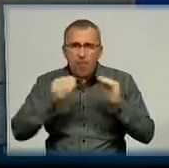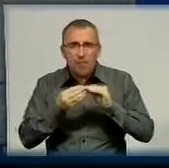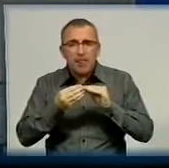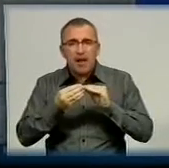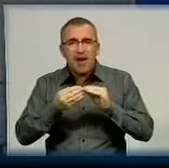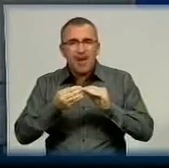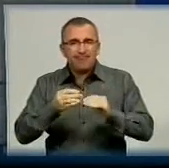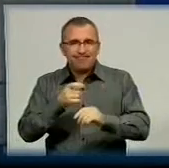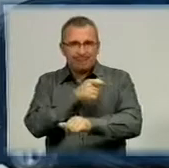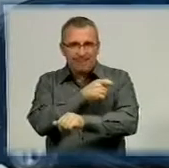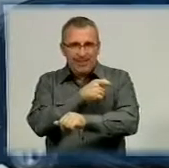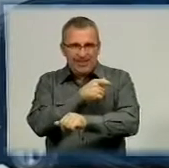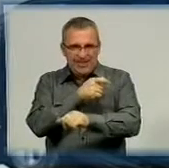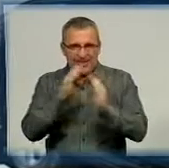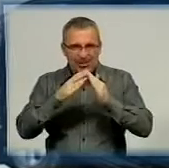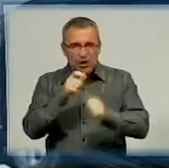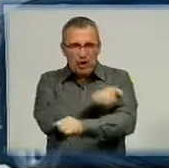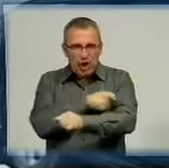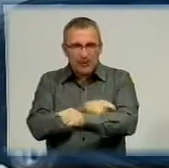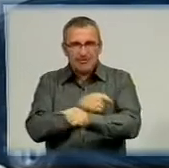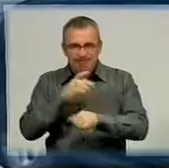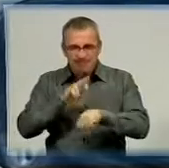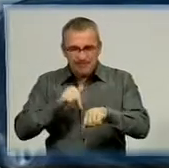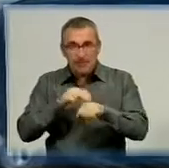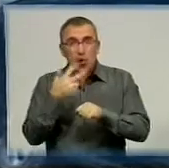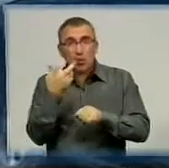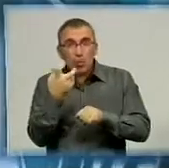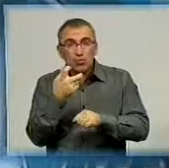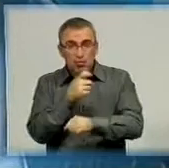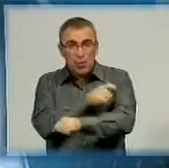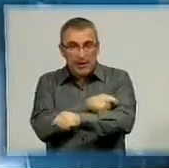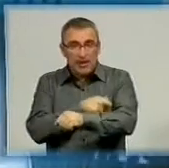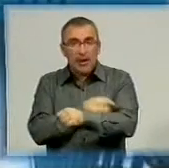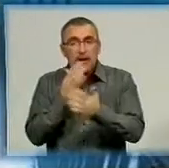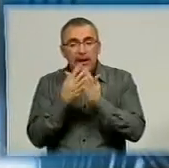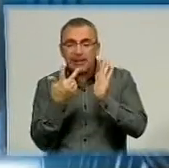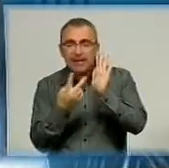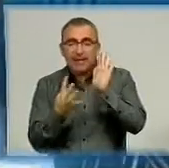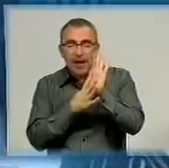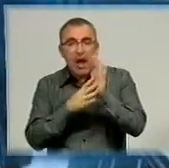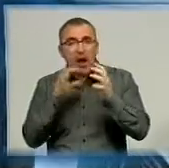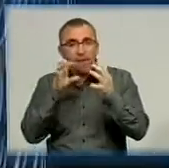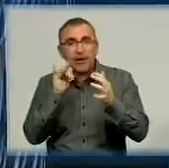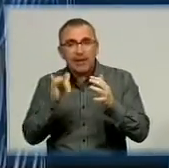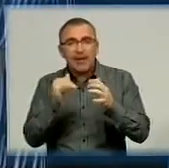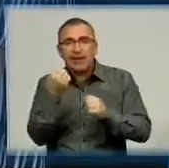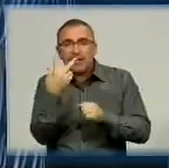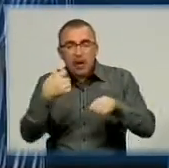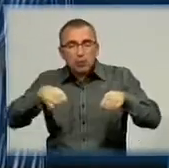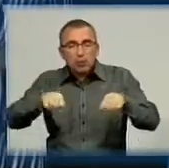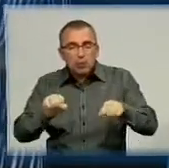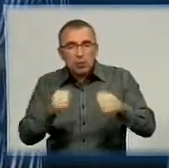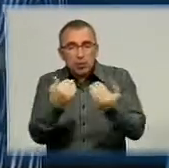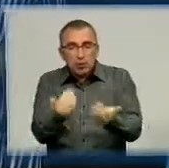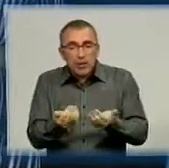інспекторам бракує приймалень і транспорту. На майже 300 дільничних лише 39 автомобілів та 13 скутерів. А це лише